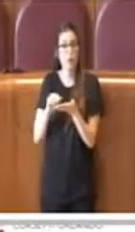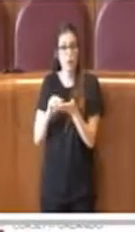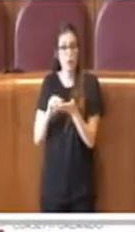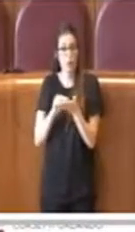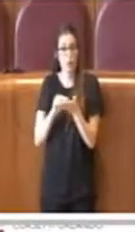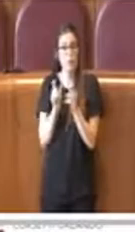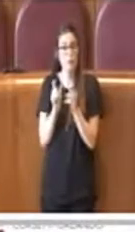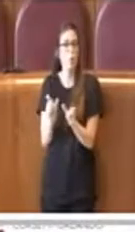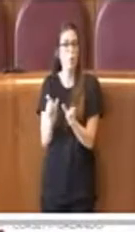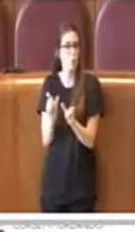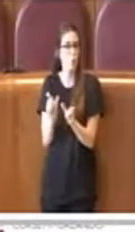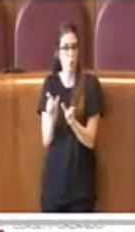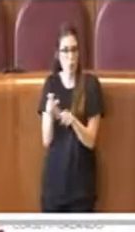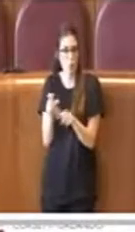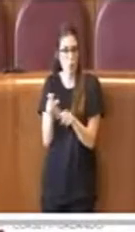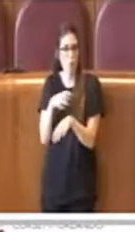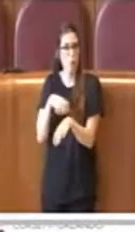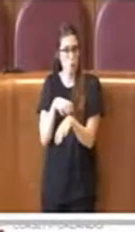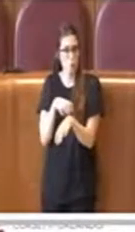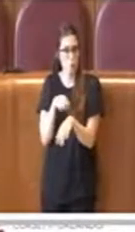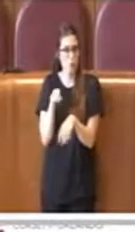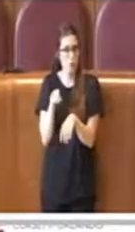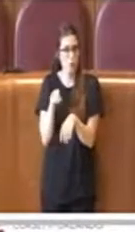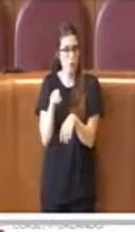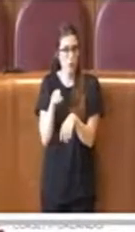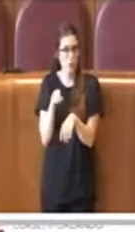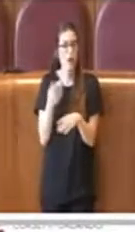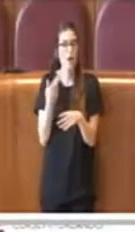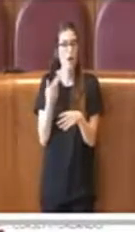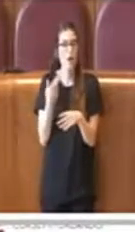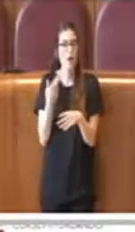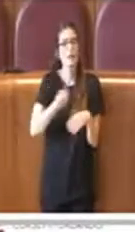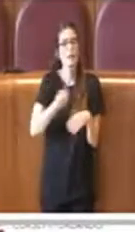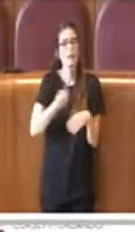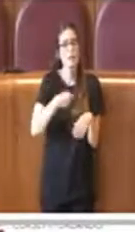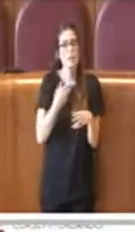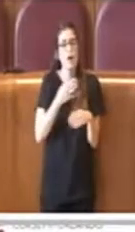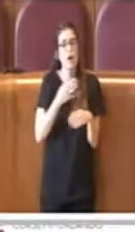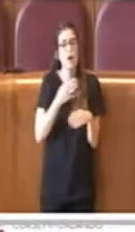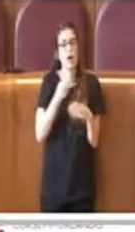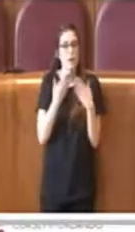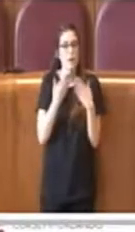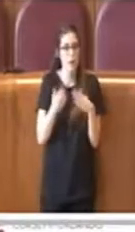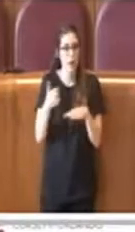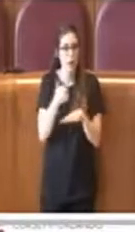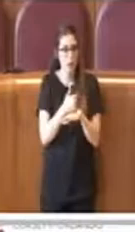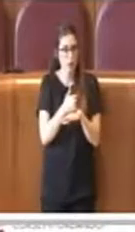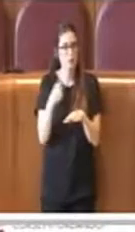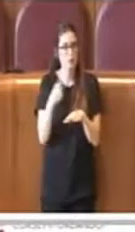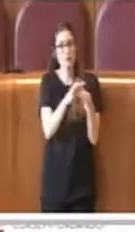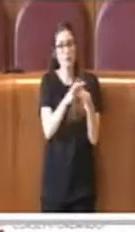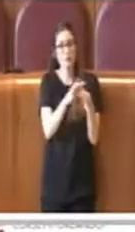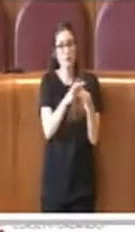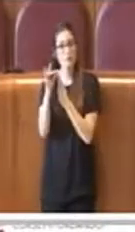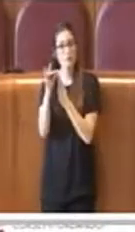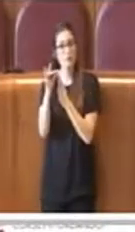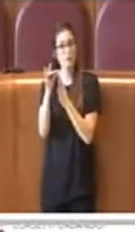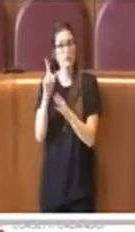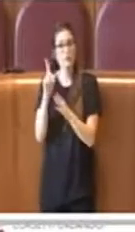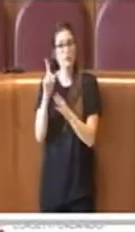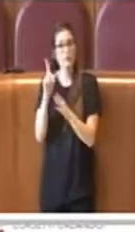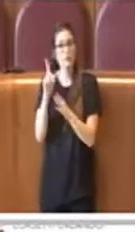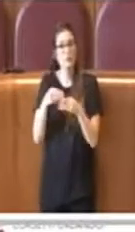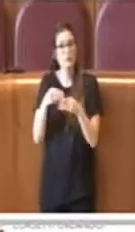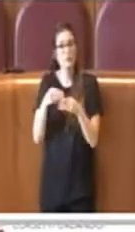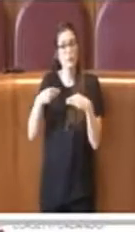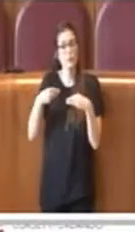ufficio dedicato messo in capo alla direzione dell'Assemblea Capitolina, che si pone a garanzia dell'applicazione del regolamento e al supporto dello